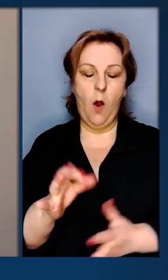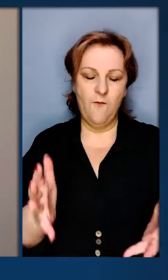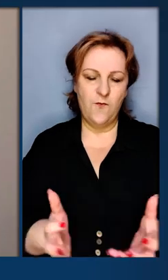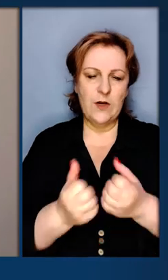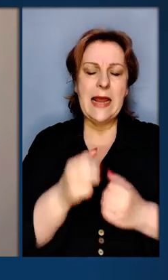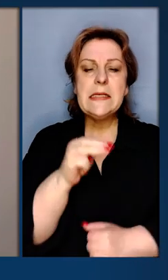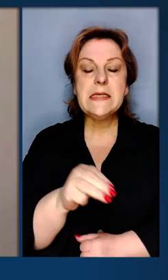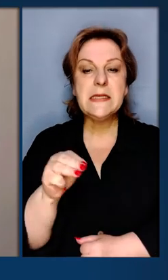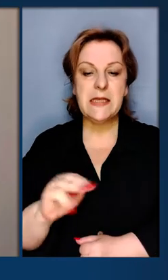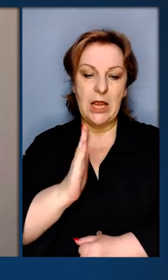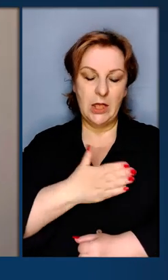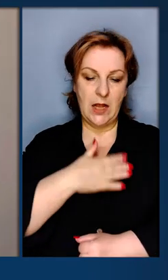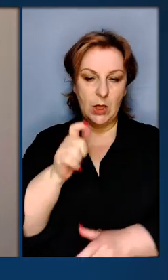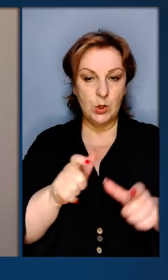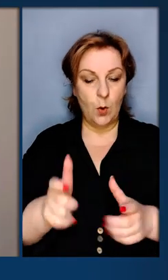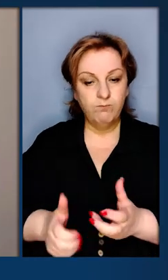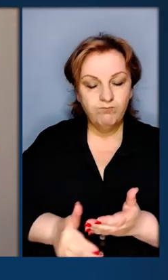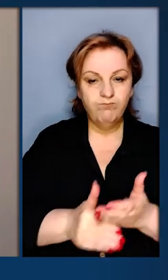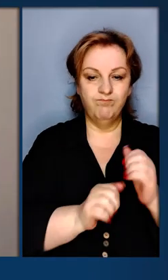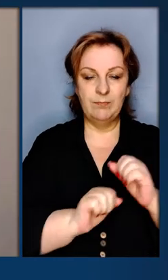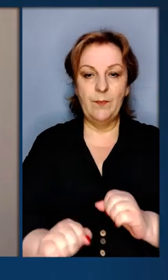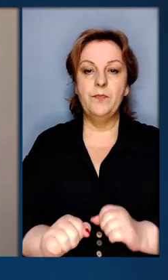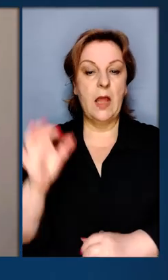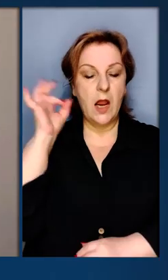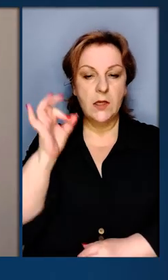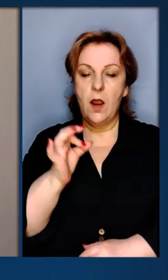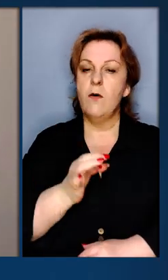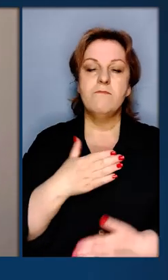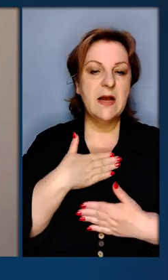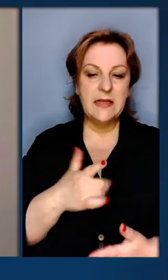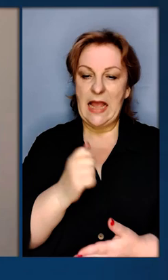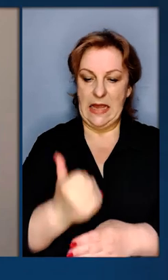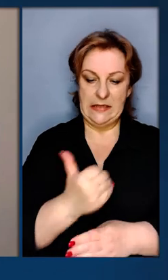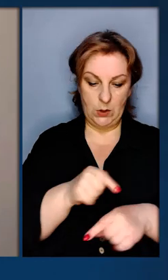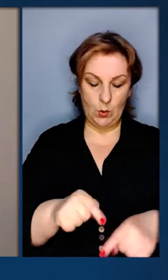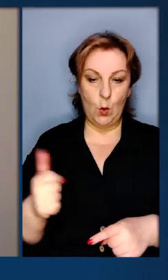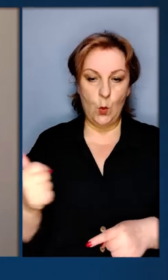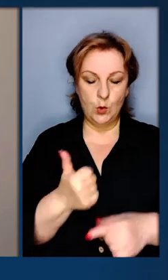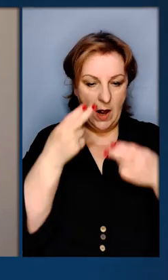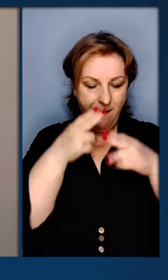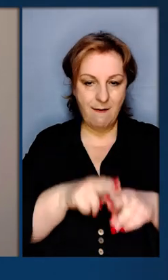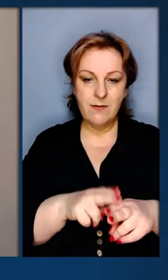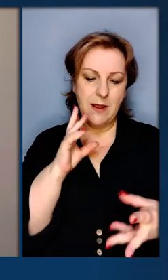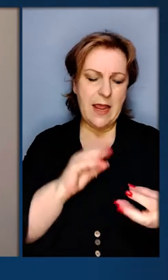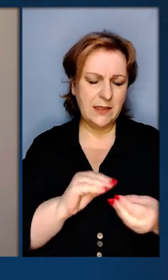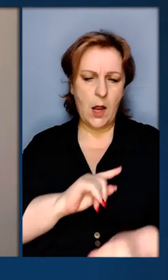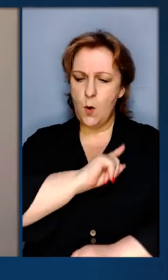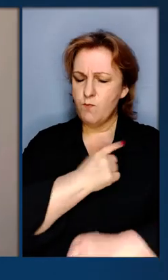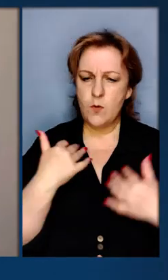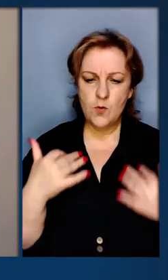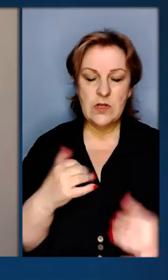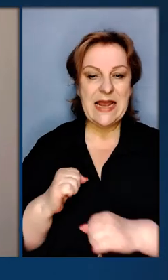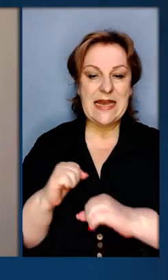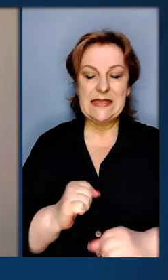те, що врятує тисячі наших людей. Німеччина. Дякую за доставлену цього тижня техніку, за незмінну